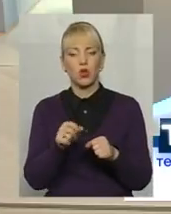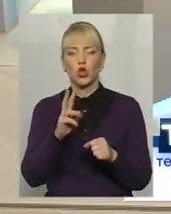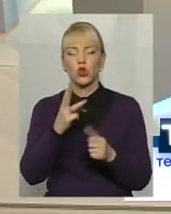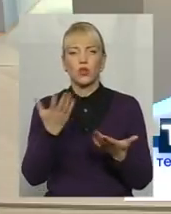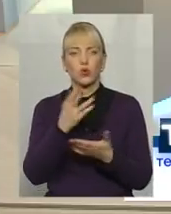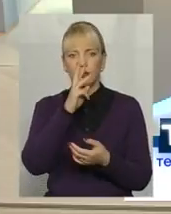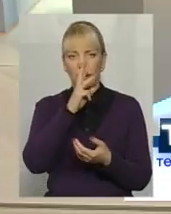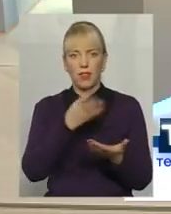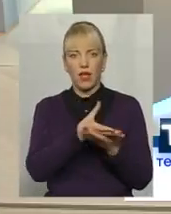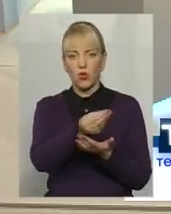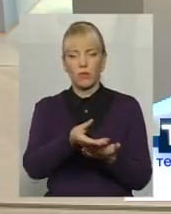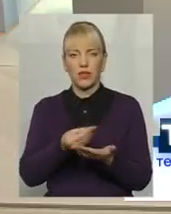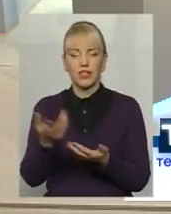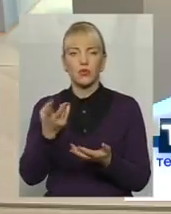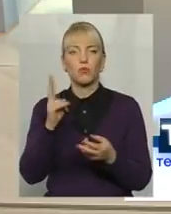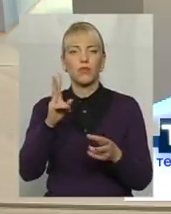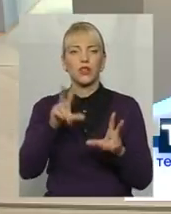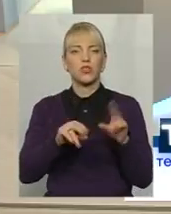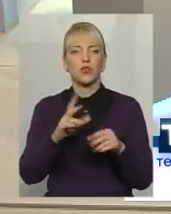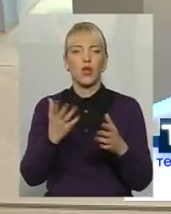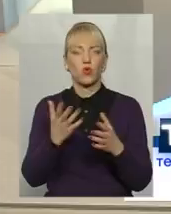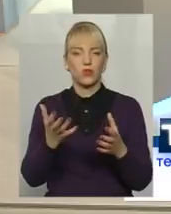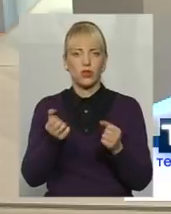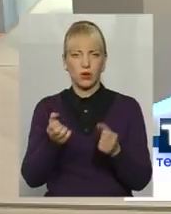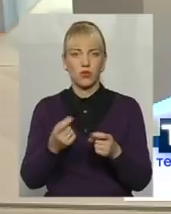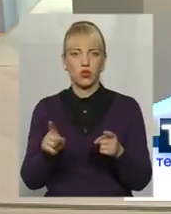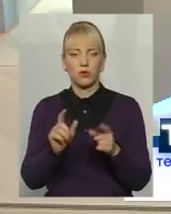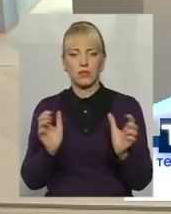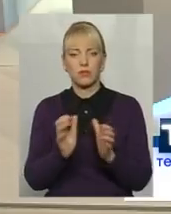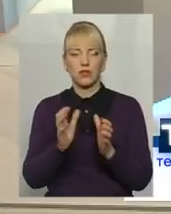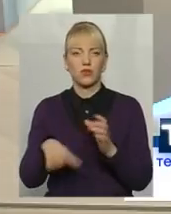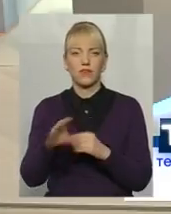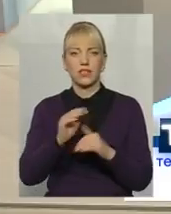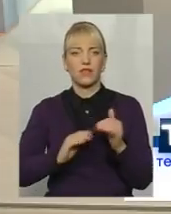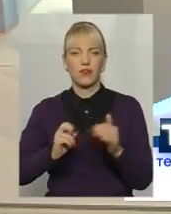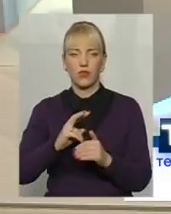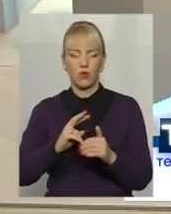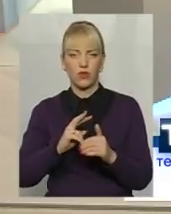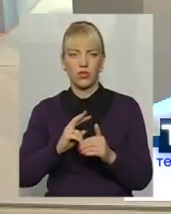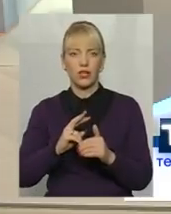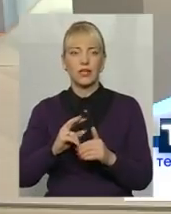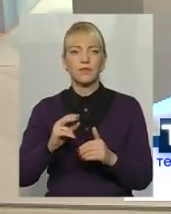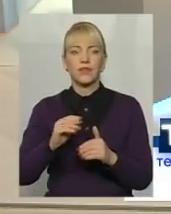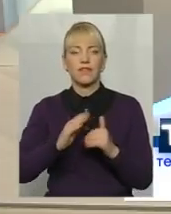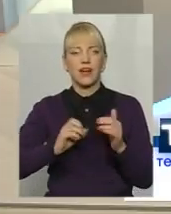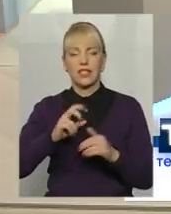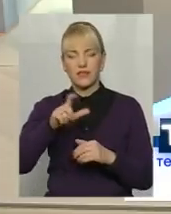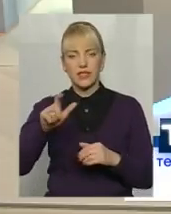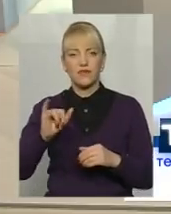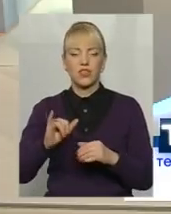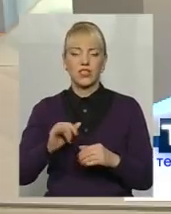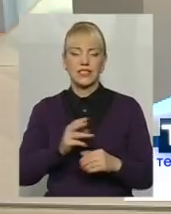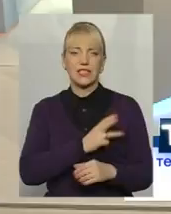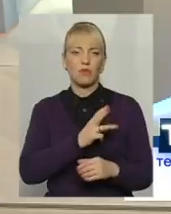плату повинен розраховувати і отримувати, для того, щоб зберегти висококваліфікованого фахівця і навпаки стимулювати того,